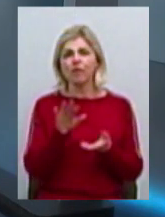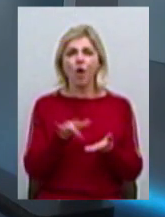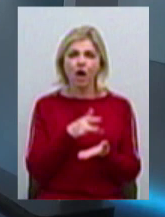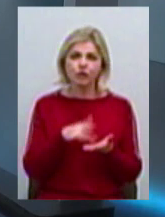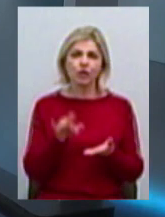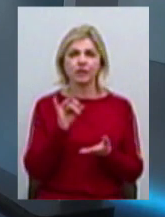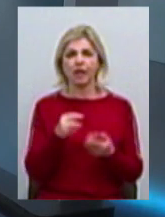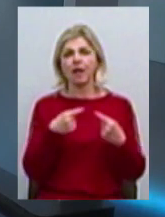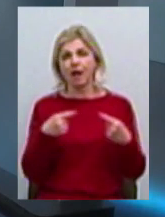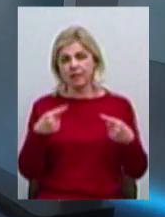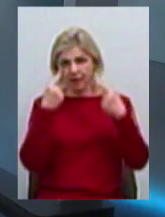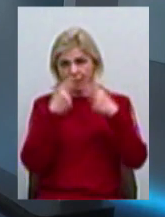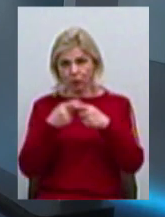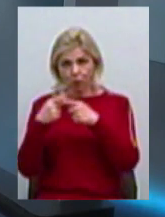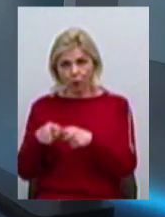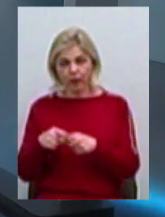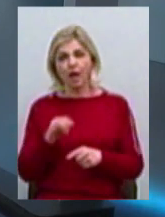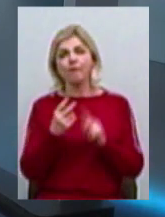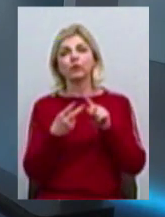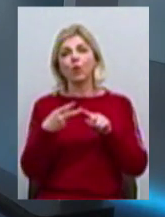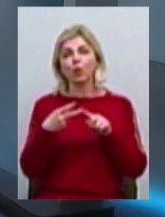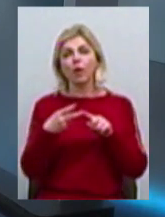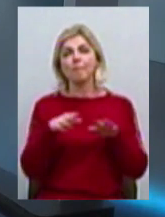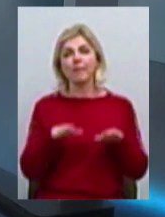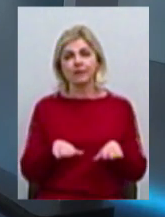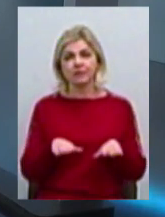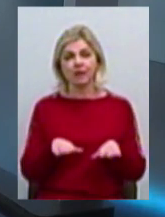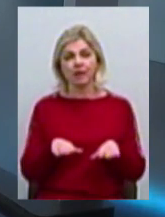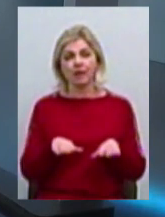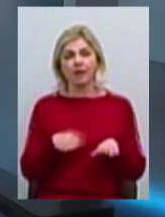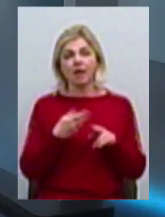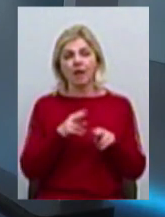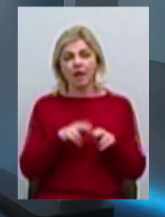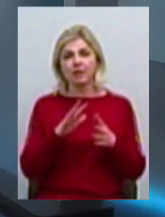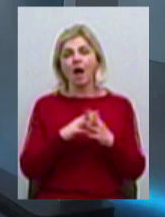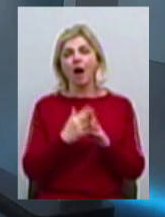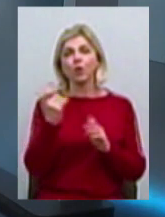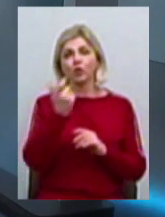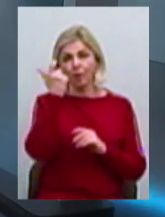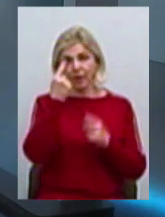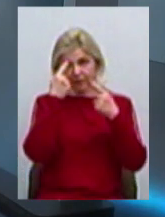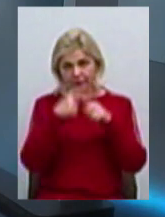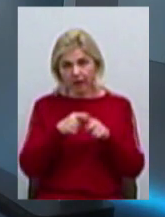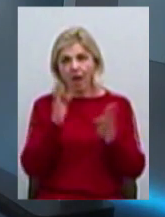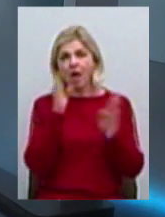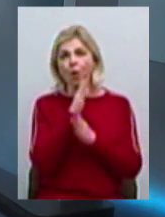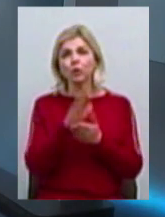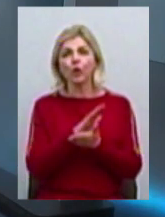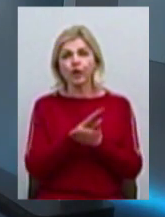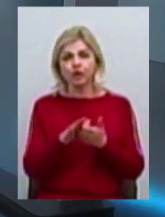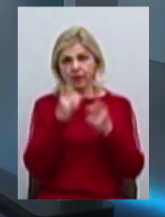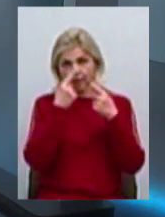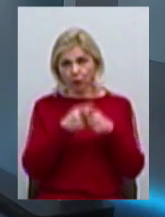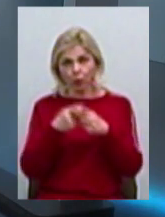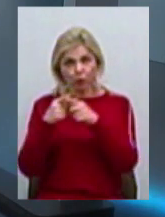соответствуючими технологиями. На второму місці – це агрономічні технології, екологічні технології. Тобто, в